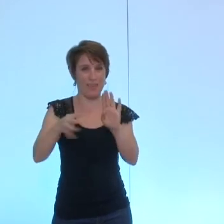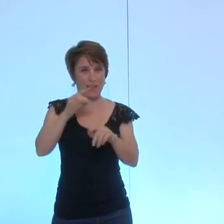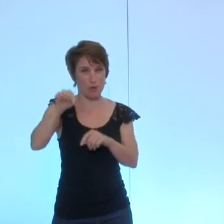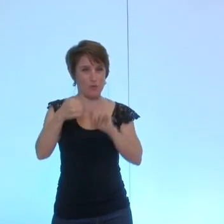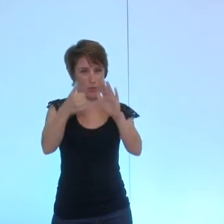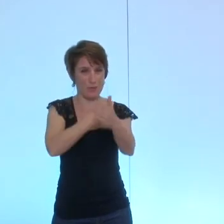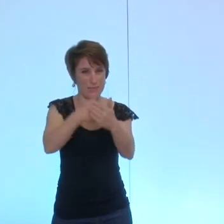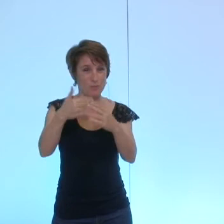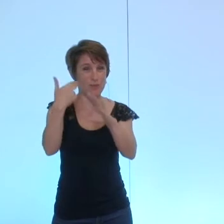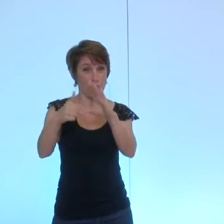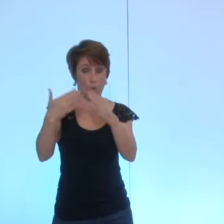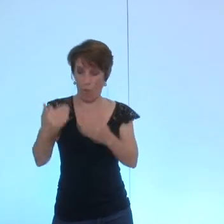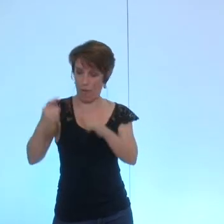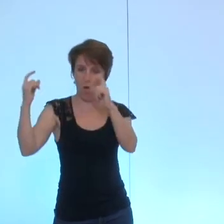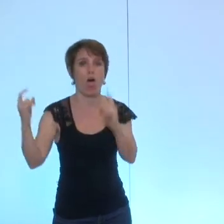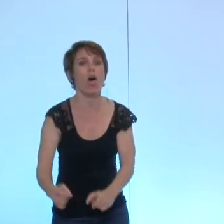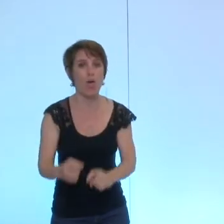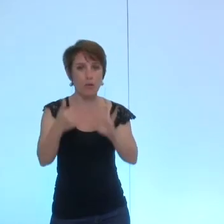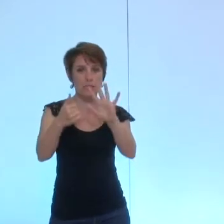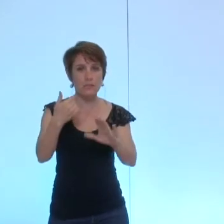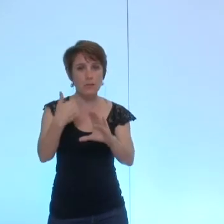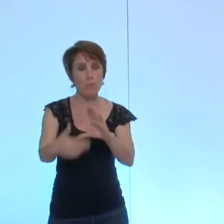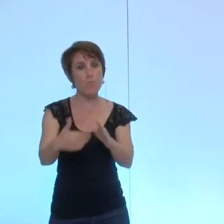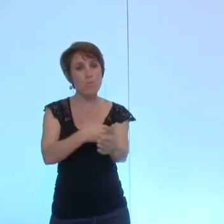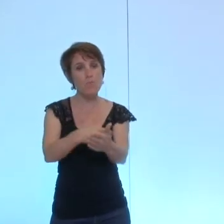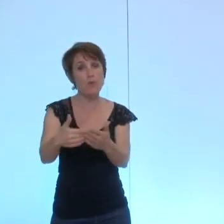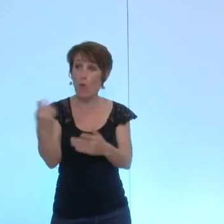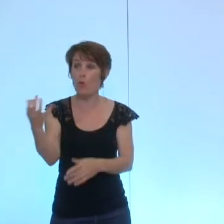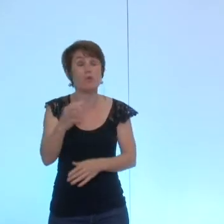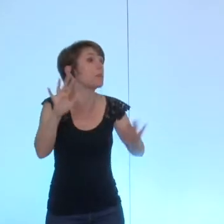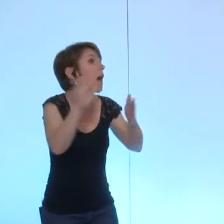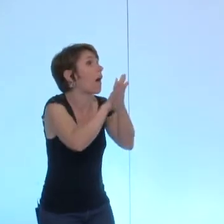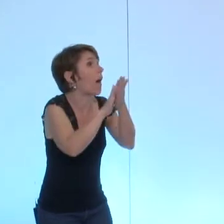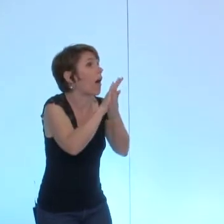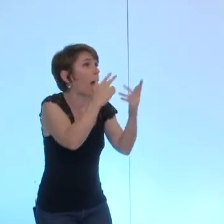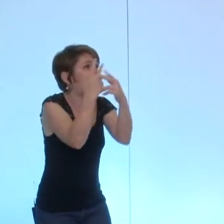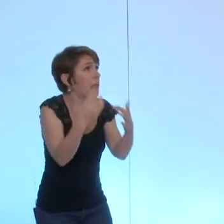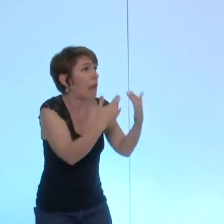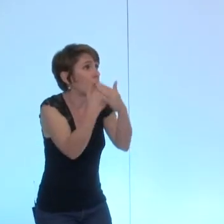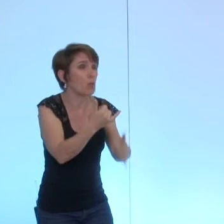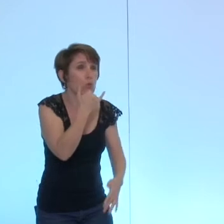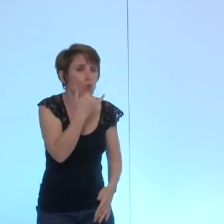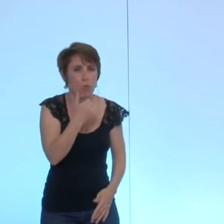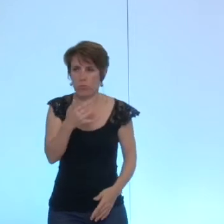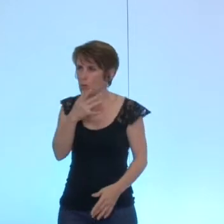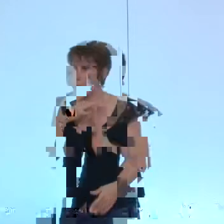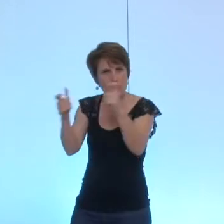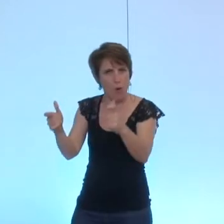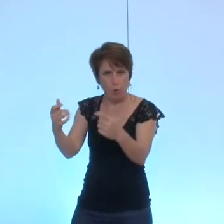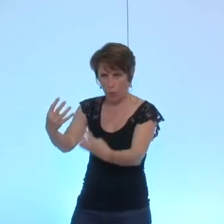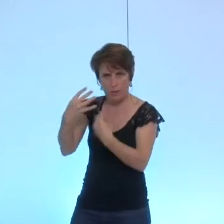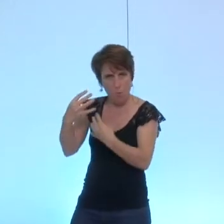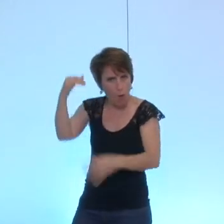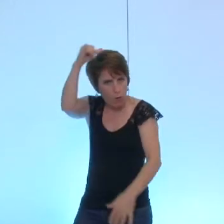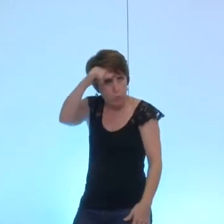'euros à un peu plus de 6 millions maintenant et le tout en prétextant une erreur de calcul de qui se moque cette seconde